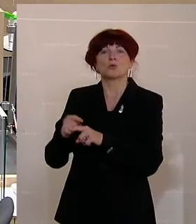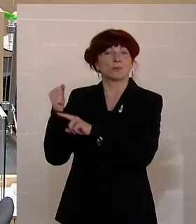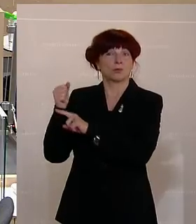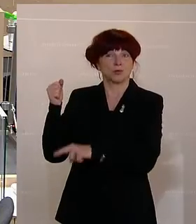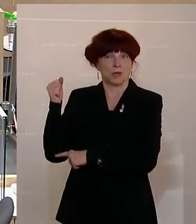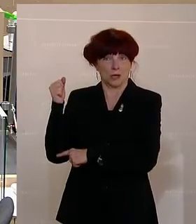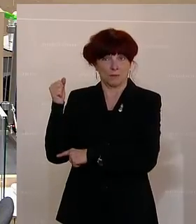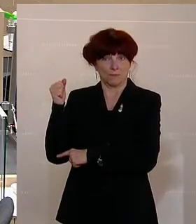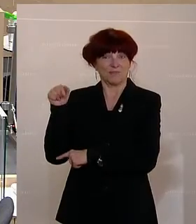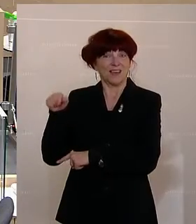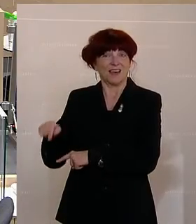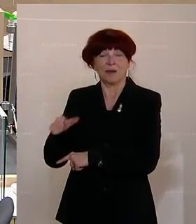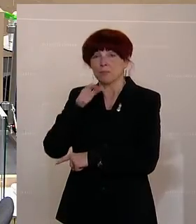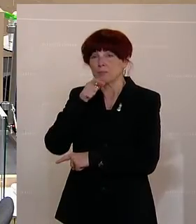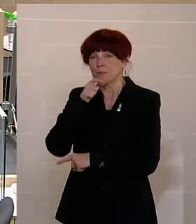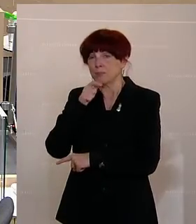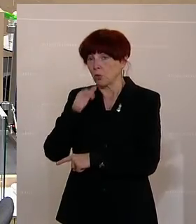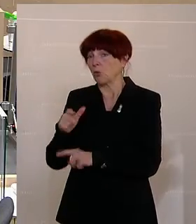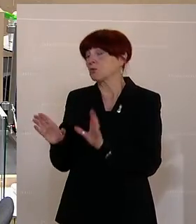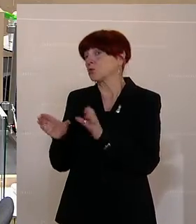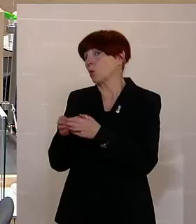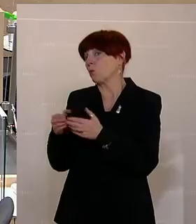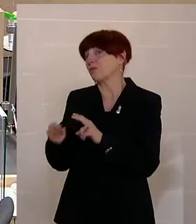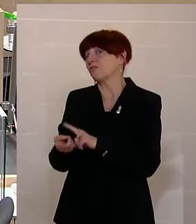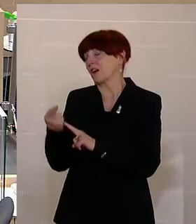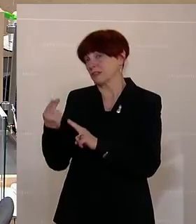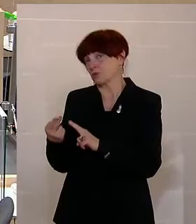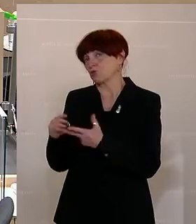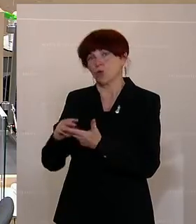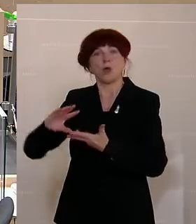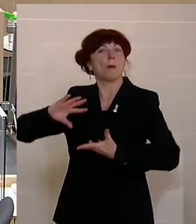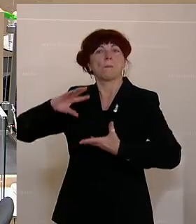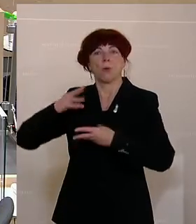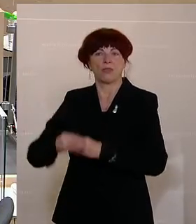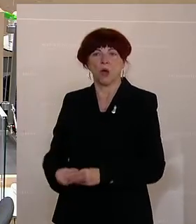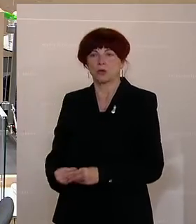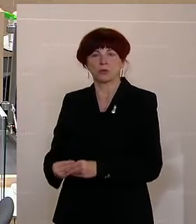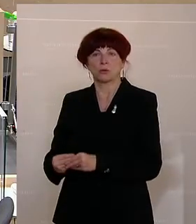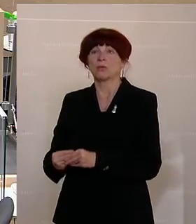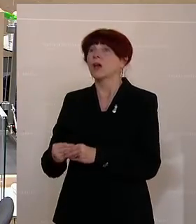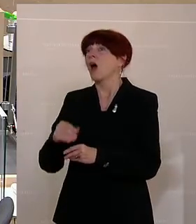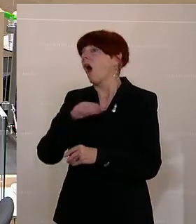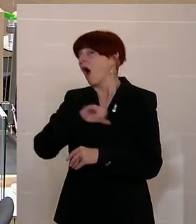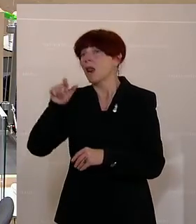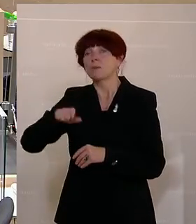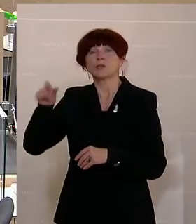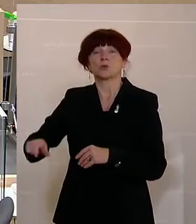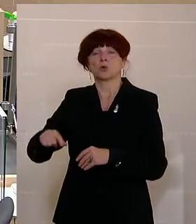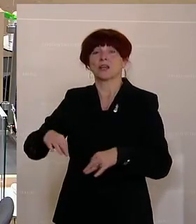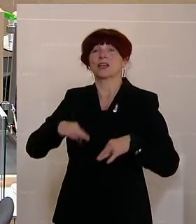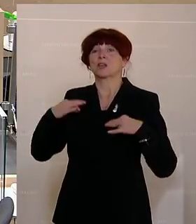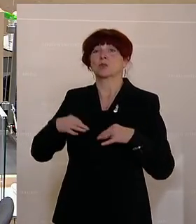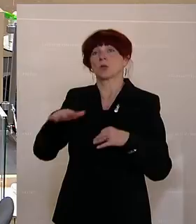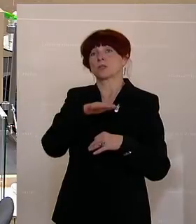die wirklich knopfer dem Ausbrennen sind, das sind alle Menschen, die im Gesundheitsbereich tätig sind. Die Ärztinnen und